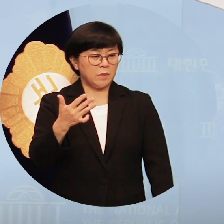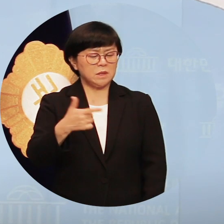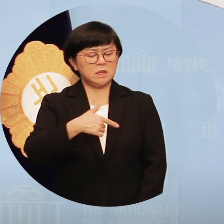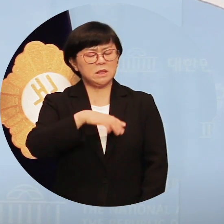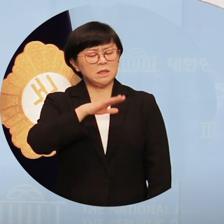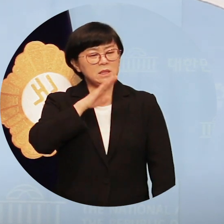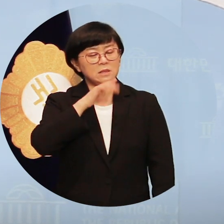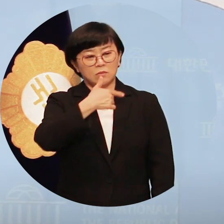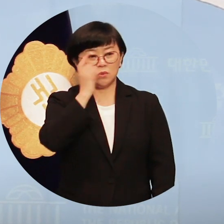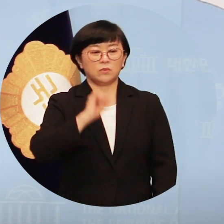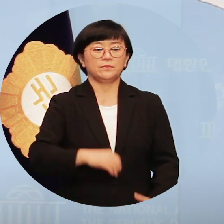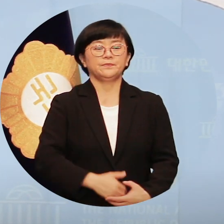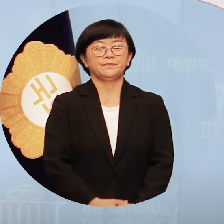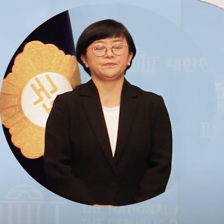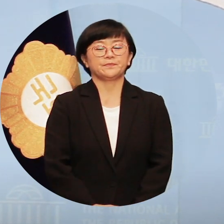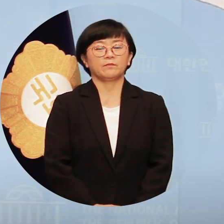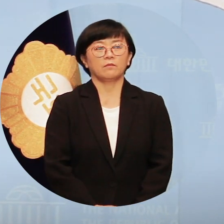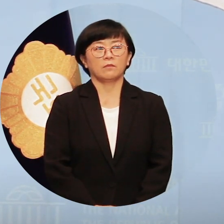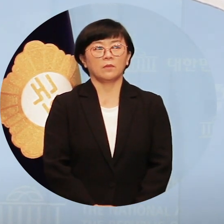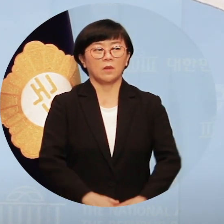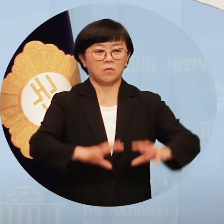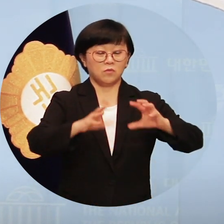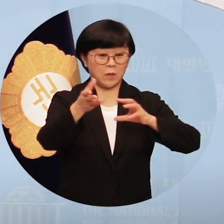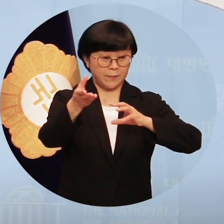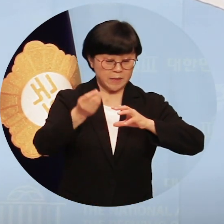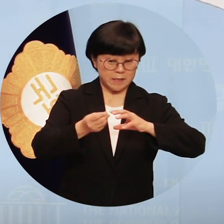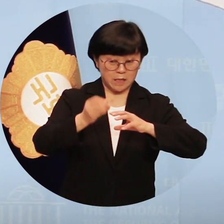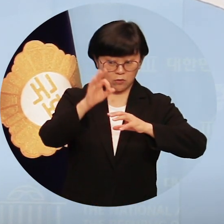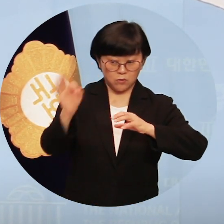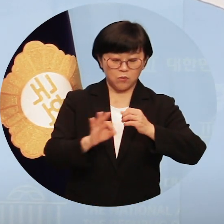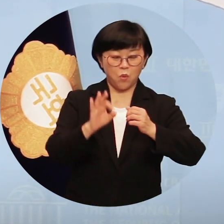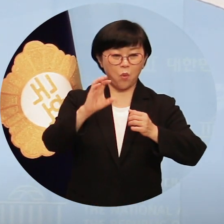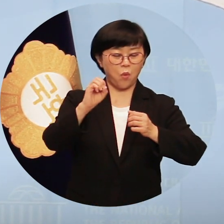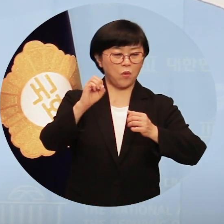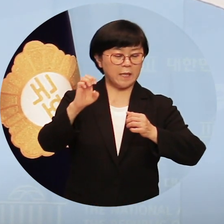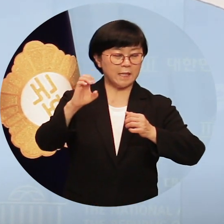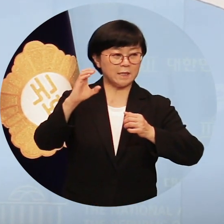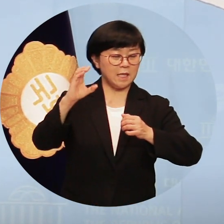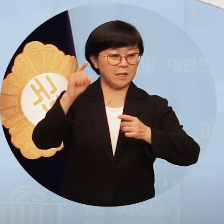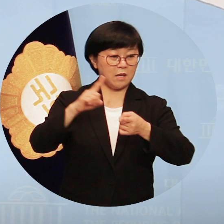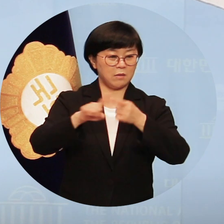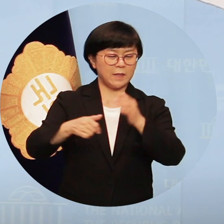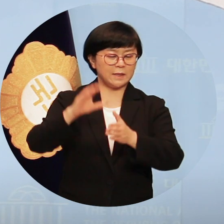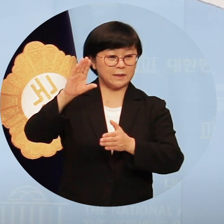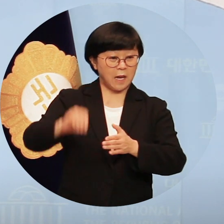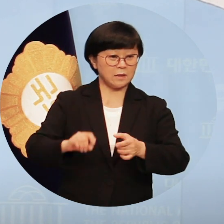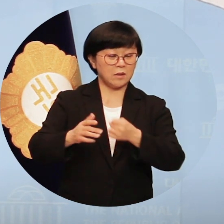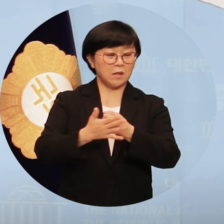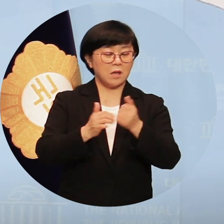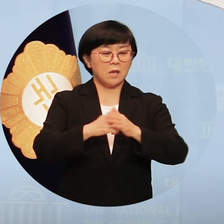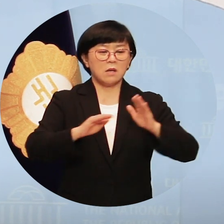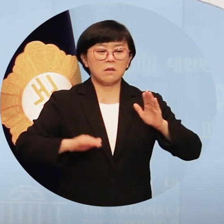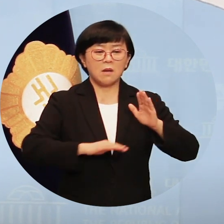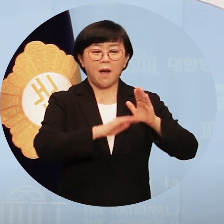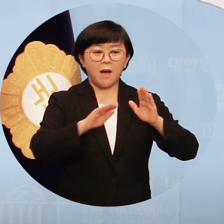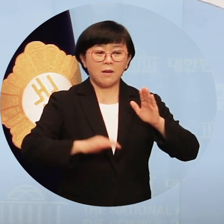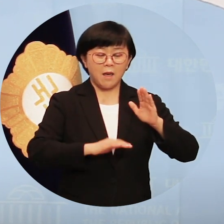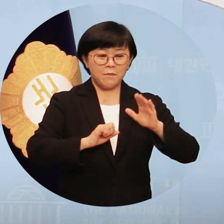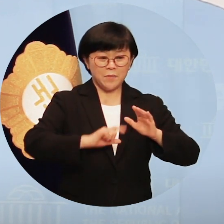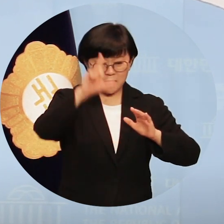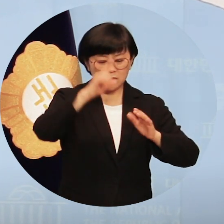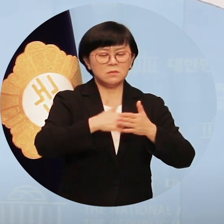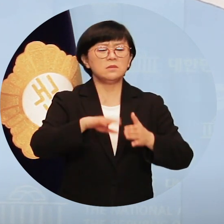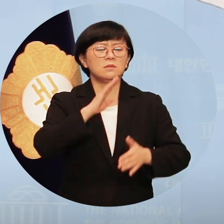비율은 OECD 국가 중에 압도적으로 낮은데 가계 부채 비율은 압도적으로 높은 나라입니다. 이렇게 국민에게